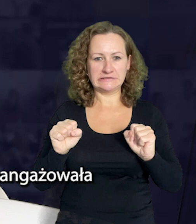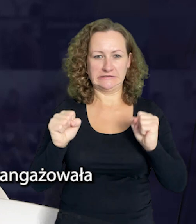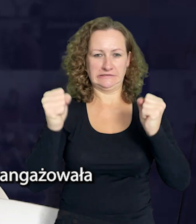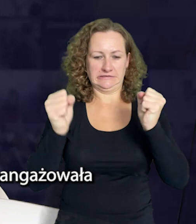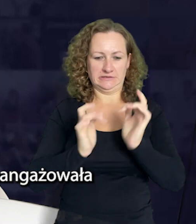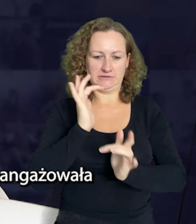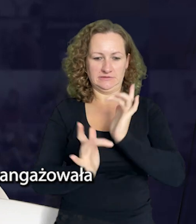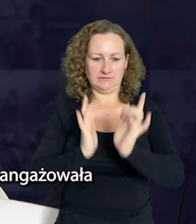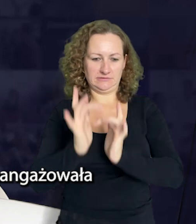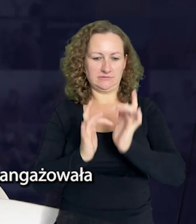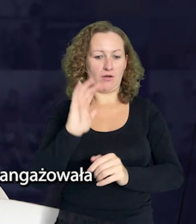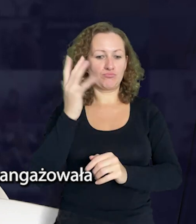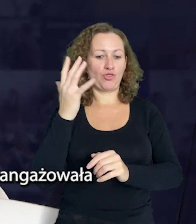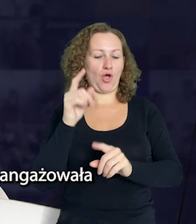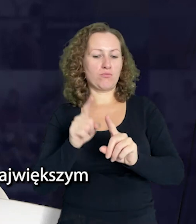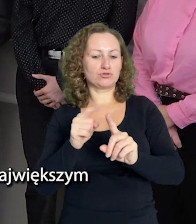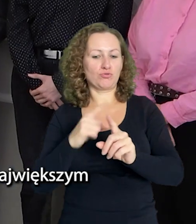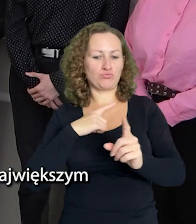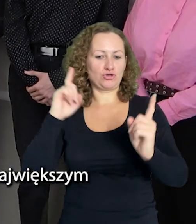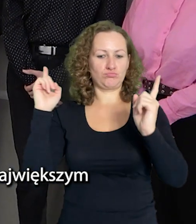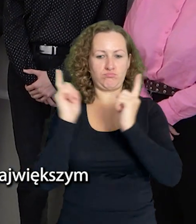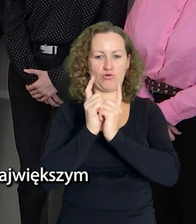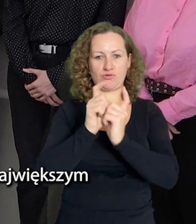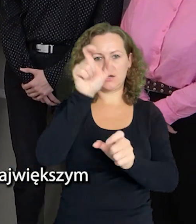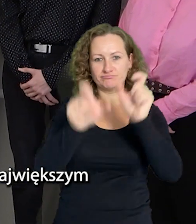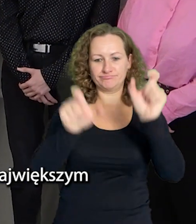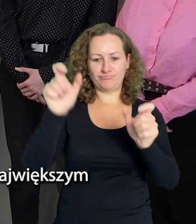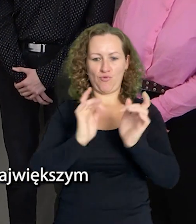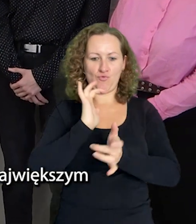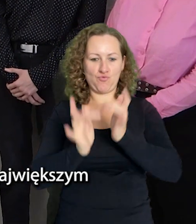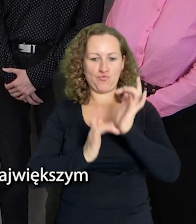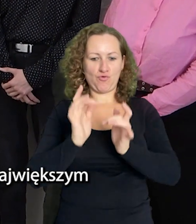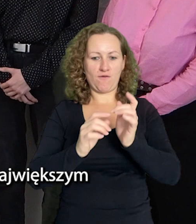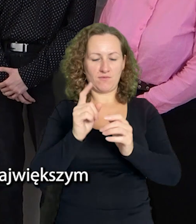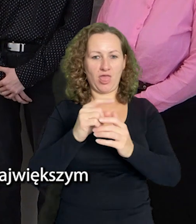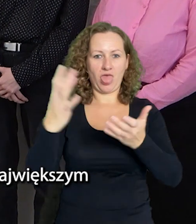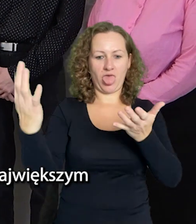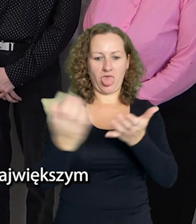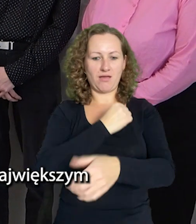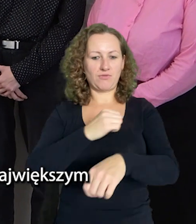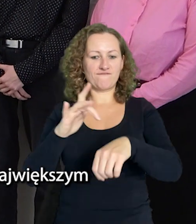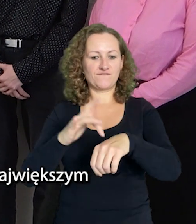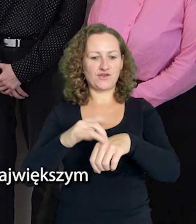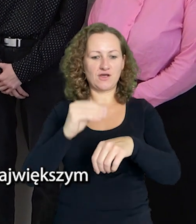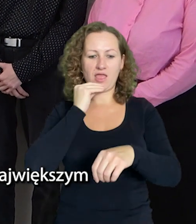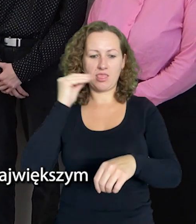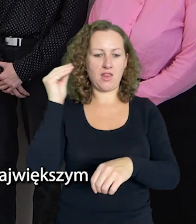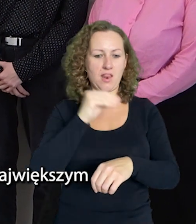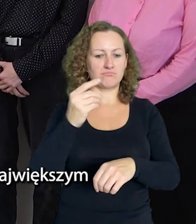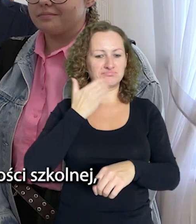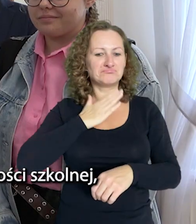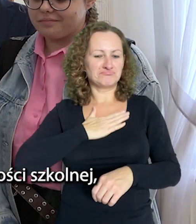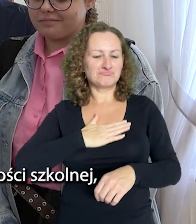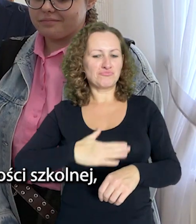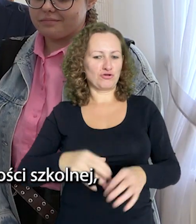zaangażowała się w rowerową akcję dla naszego miasta. 5 października spotkaliśmy się z rowerzystami, którzy w największym stopniu przyczynili się do tego